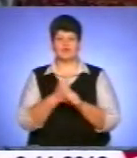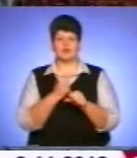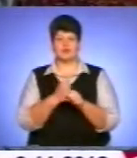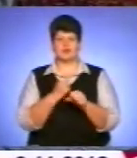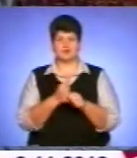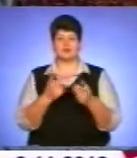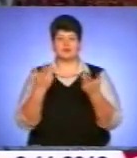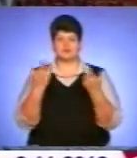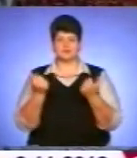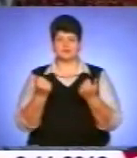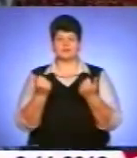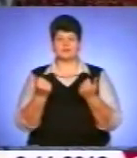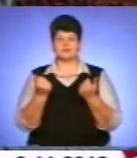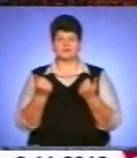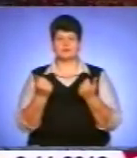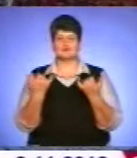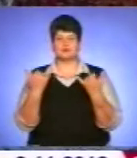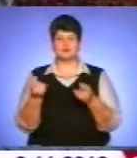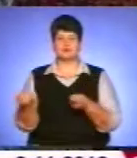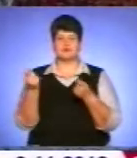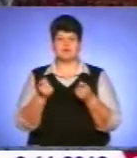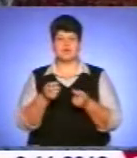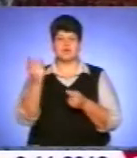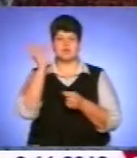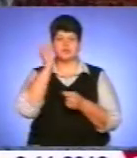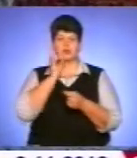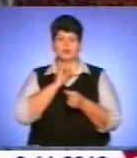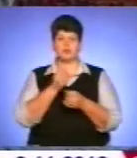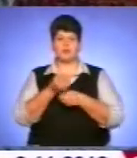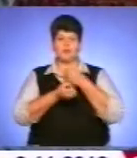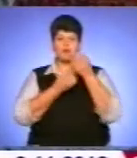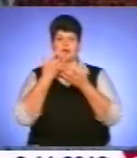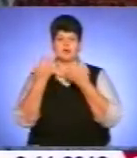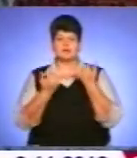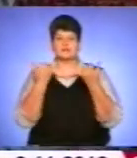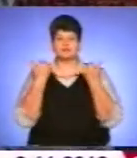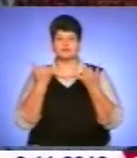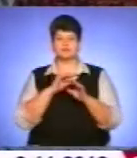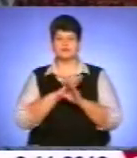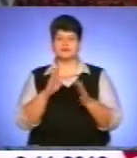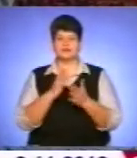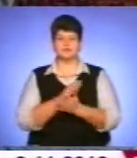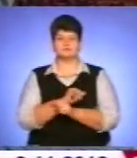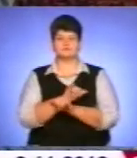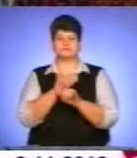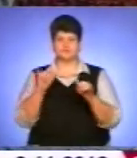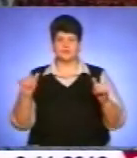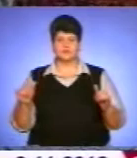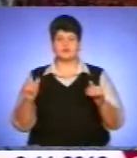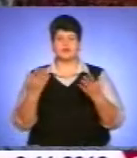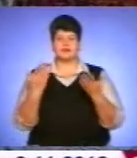звичайно. Сьогодні також ми привезли солодкі букети, які не є на сьогодні настільки розповсюджені, але